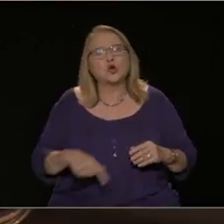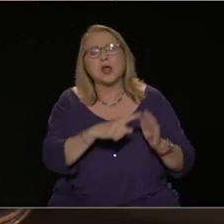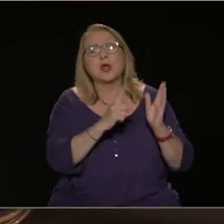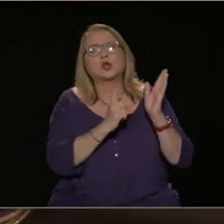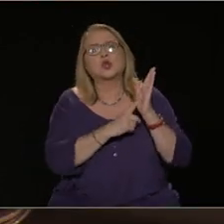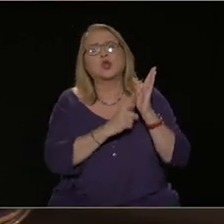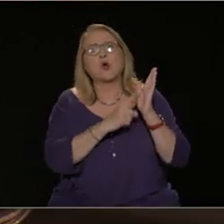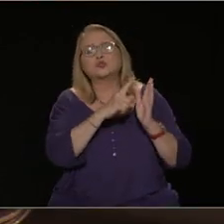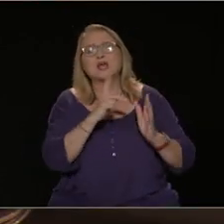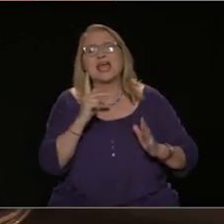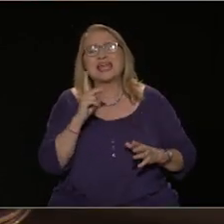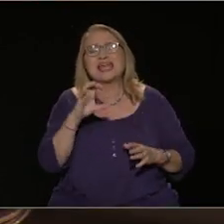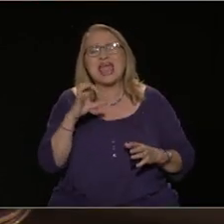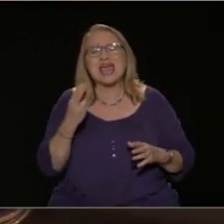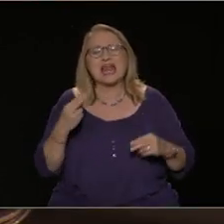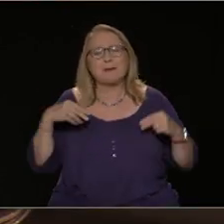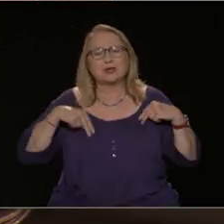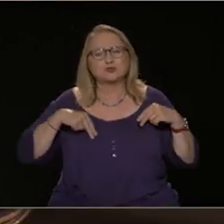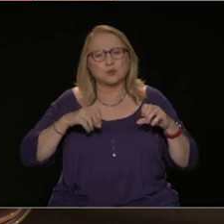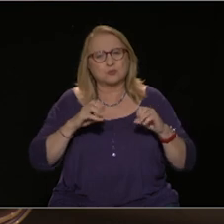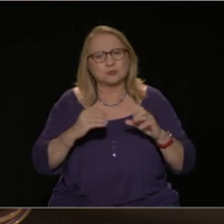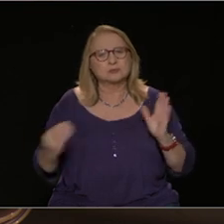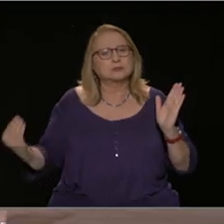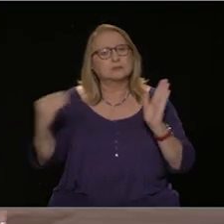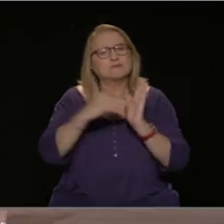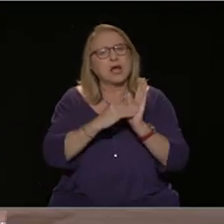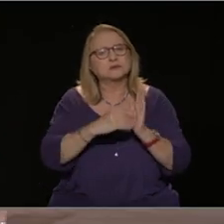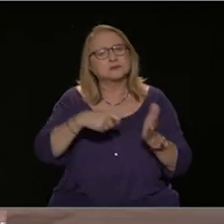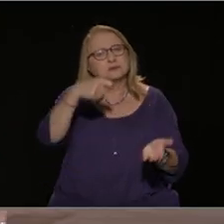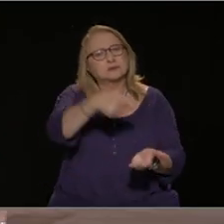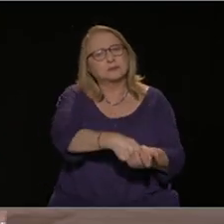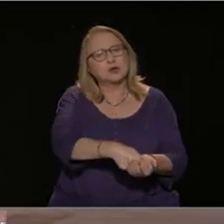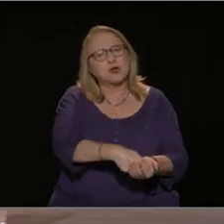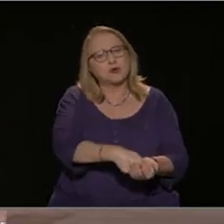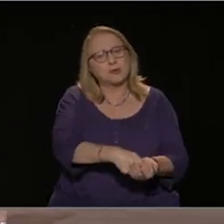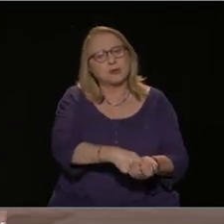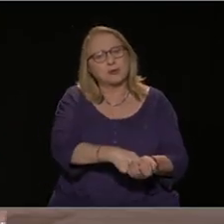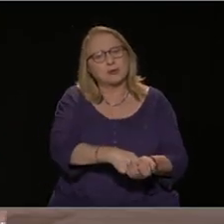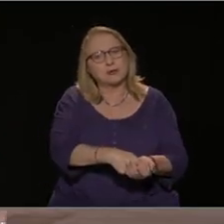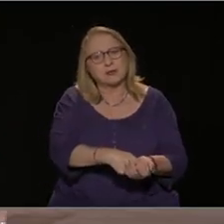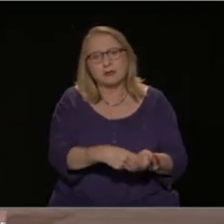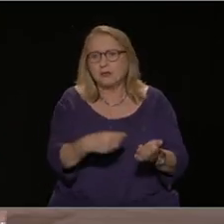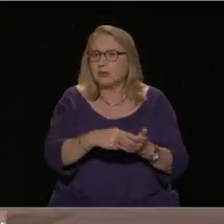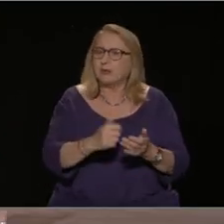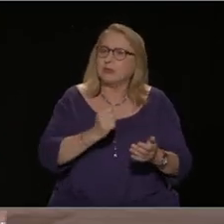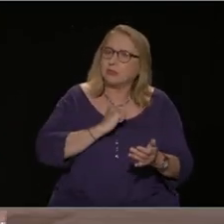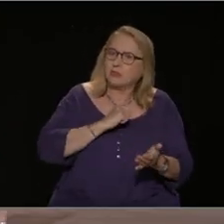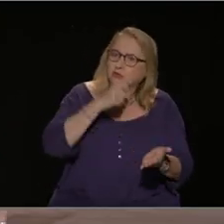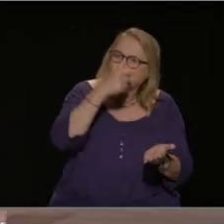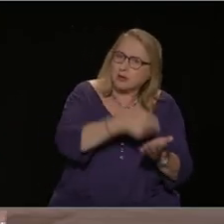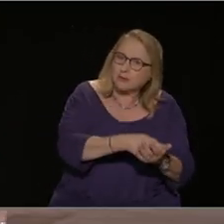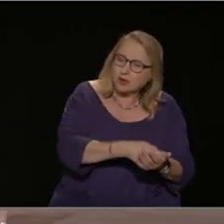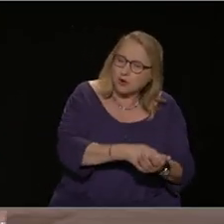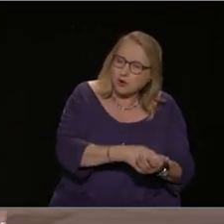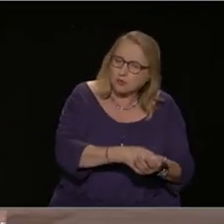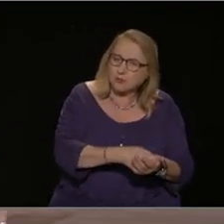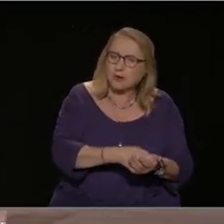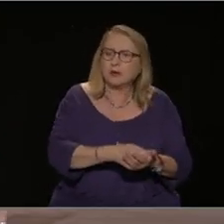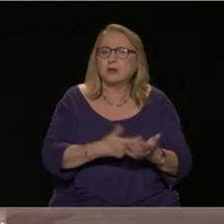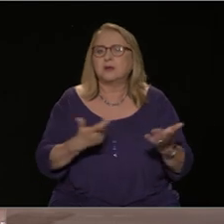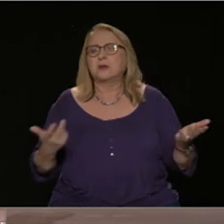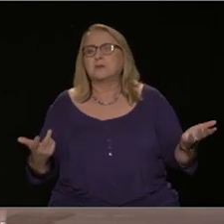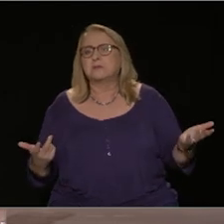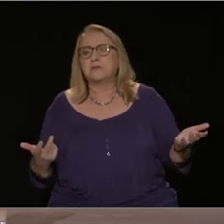πολιτικές όπως της αναθεώρησης του άρθρου 16, που τι κάνουνε, απελευθερώνουν εντελώς αυτή την κατάσταση,